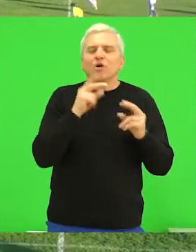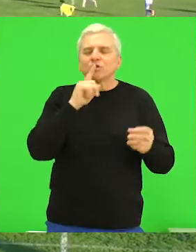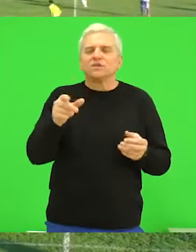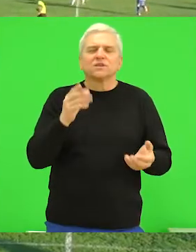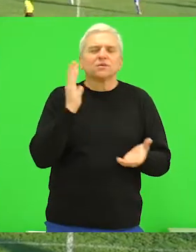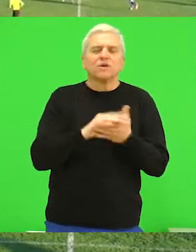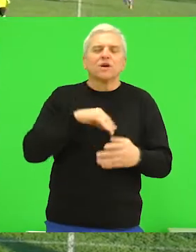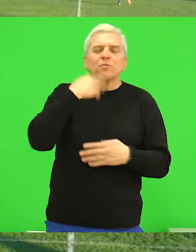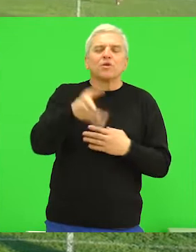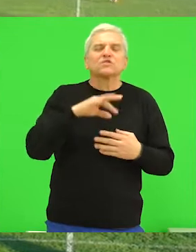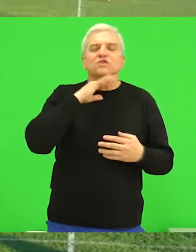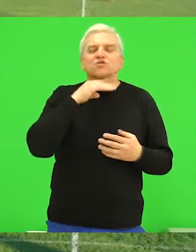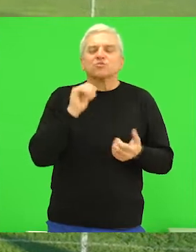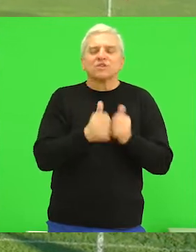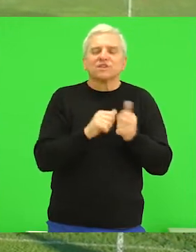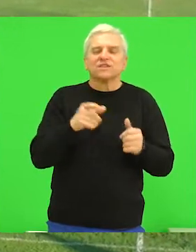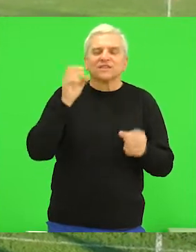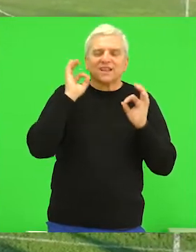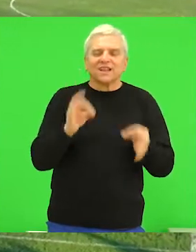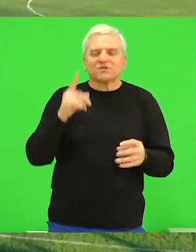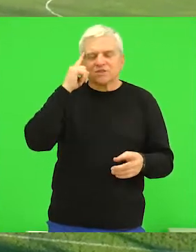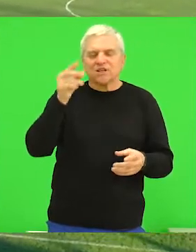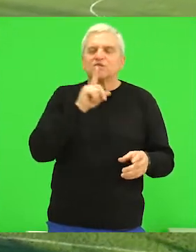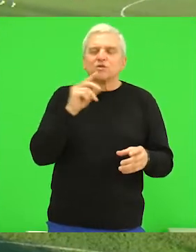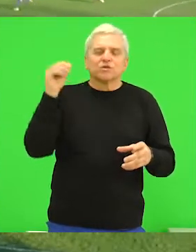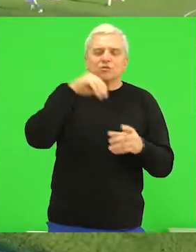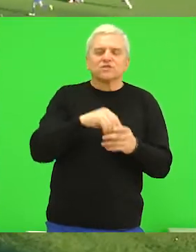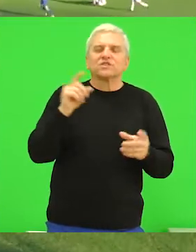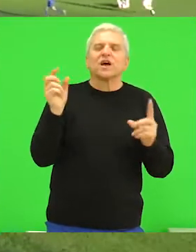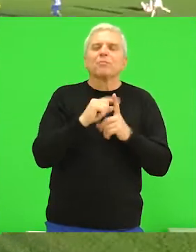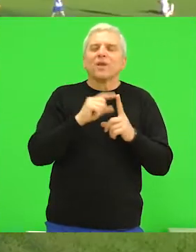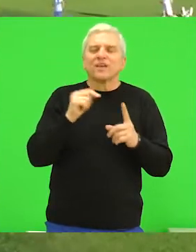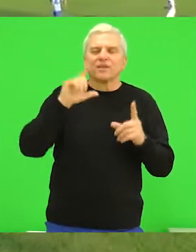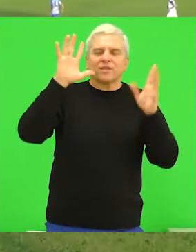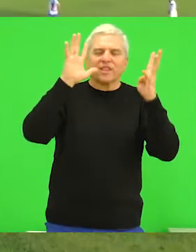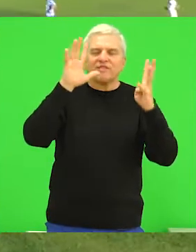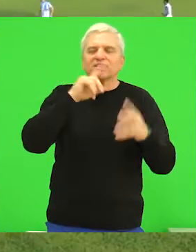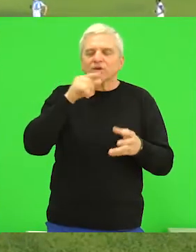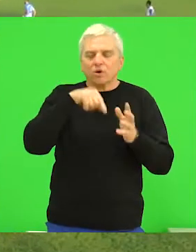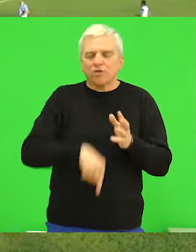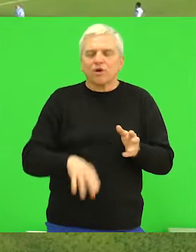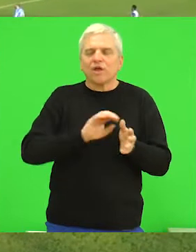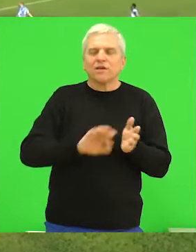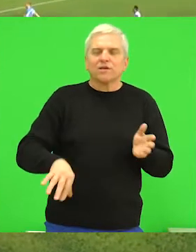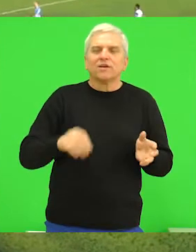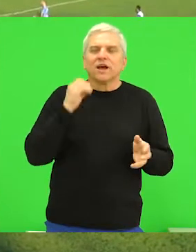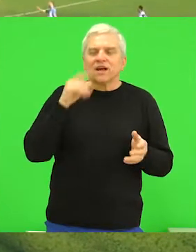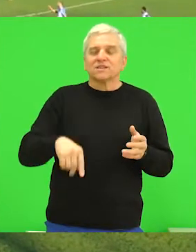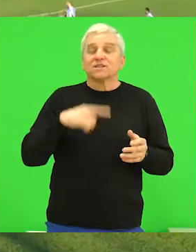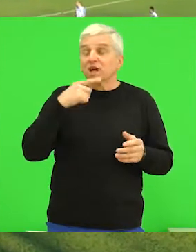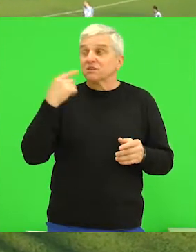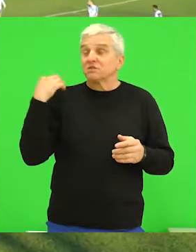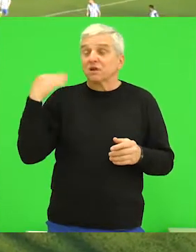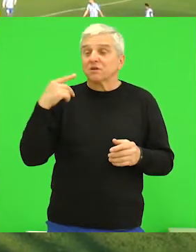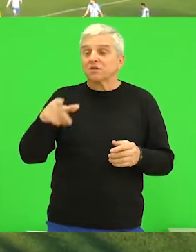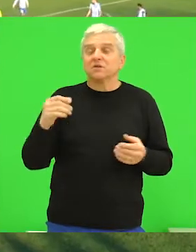što znači da će se tek nakon subotnjih mečeva tačno saznati ko su učesnici play-off i play-out zone. Neko je tu rekao, najlje, kad smo nešto tu